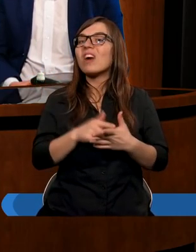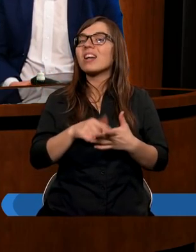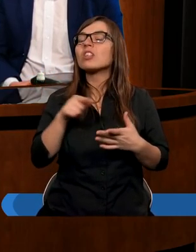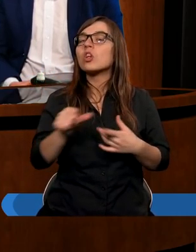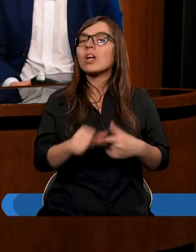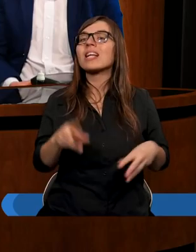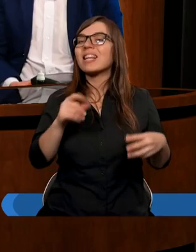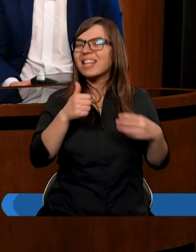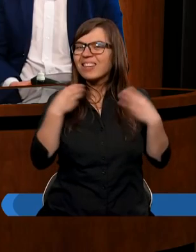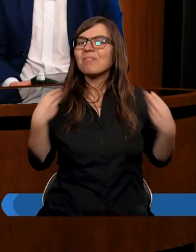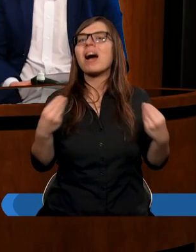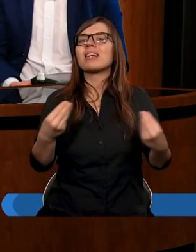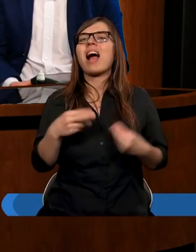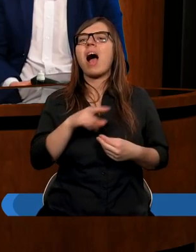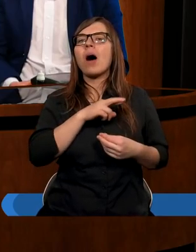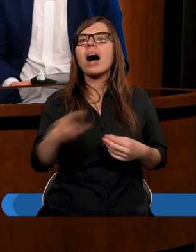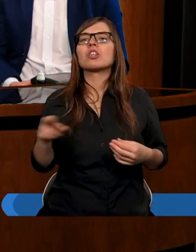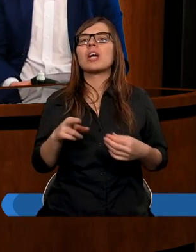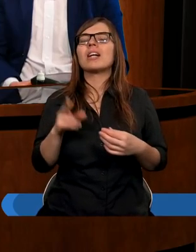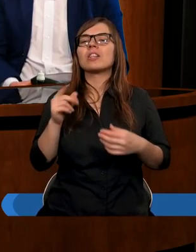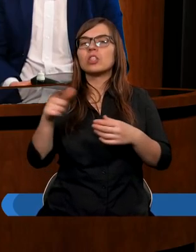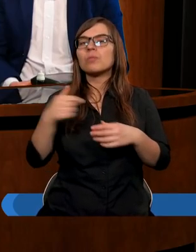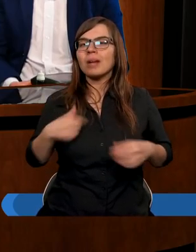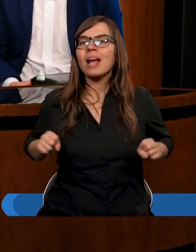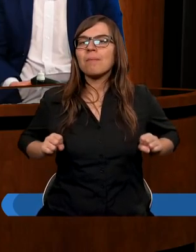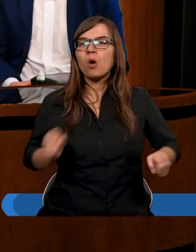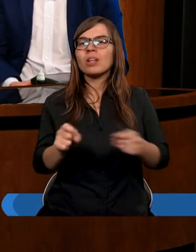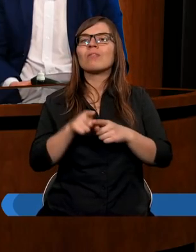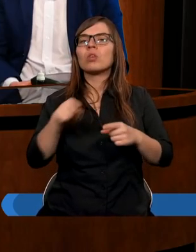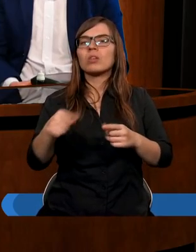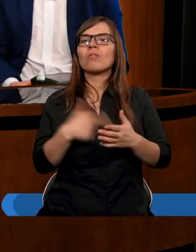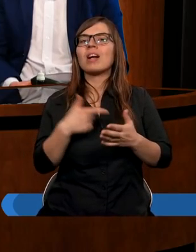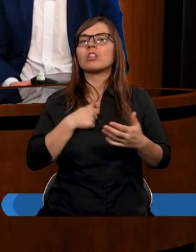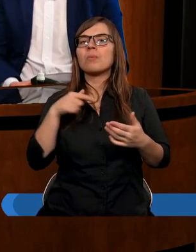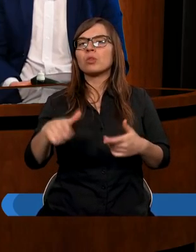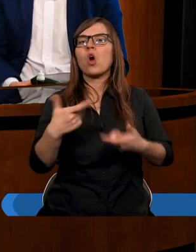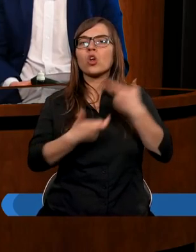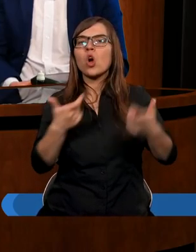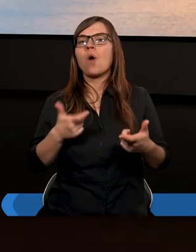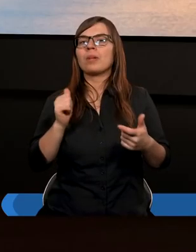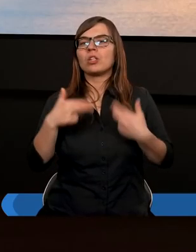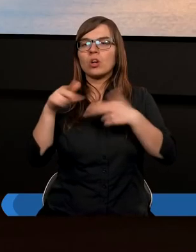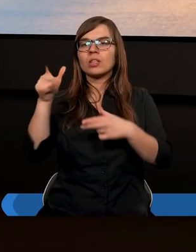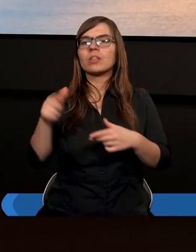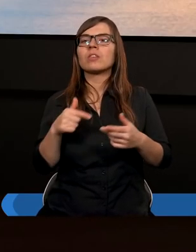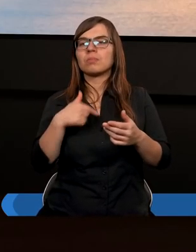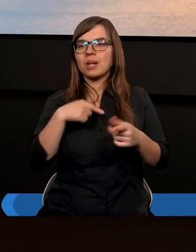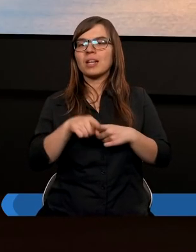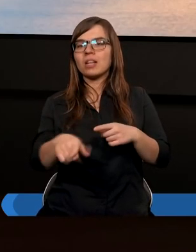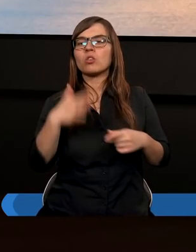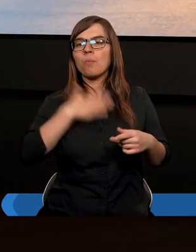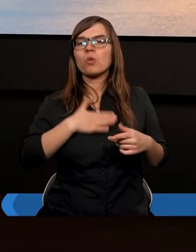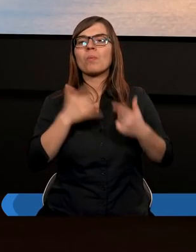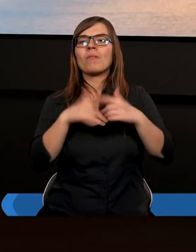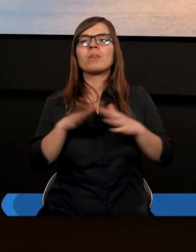to już sam fakt podejścia Boga tak motywuje mnie, żeby zrobić ukłon w Jego stronę. Mnie się też to podoba w